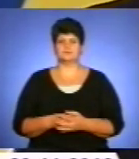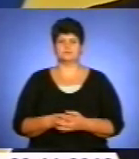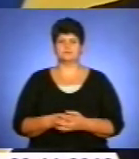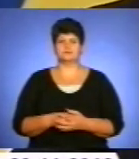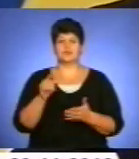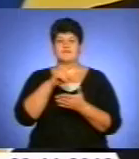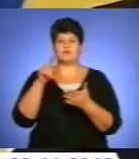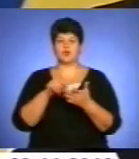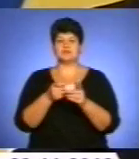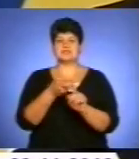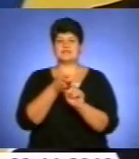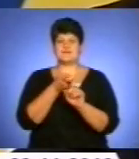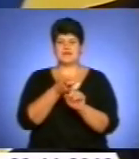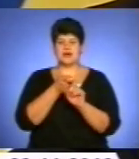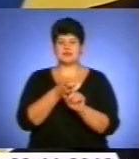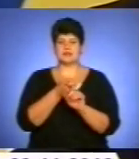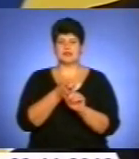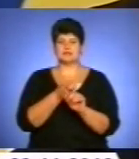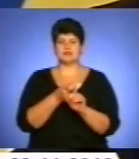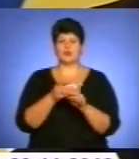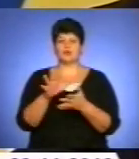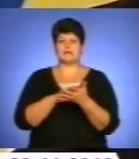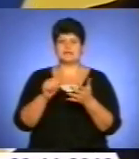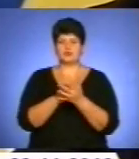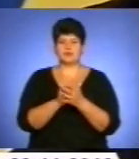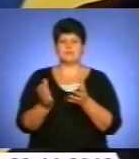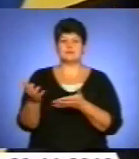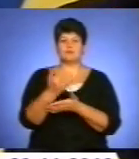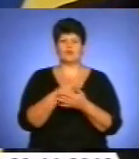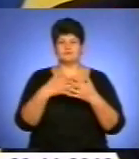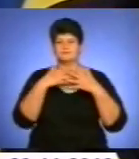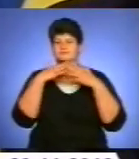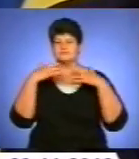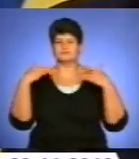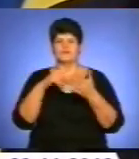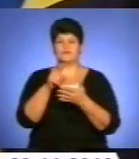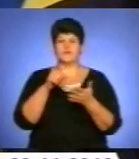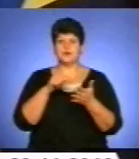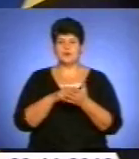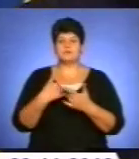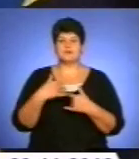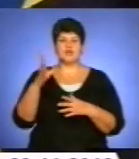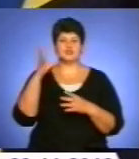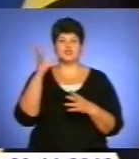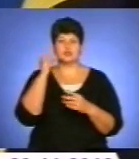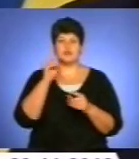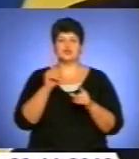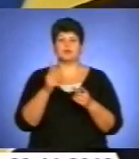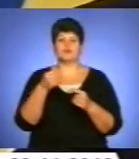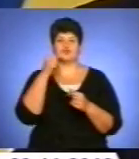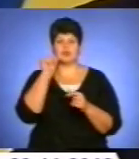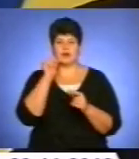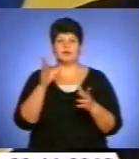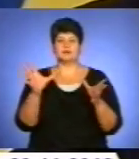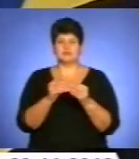випадки, зв'язані з утиляційним збором, наприклад, цього ряду інших вопросів. Я считаю, що вчора ми дістигли определенного